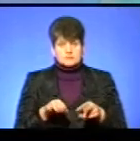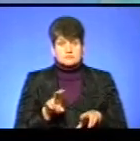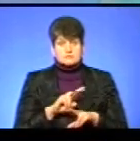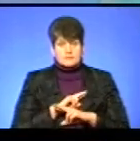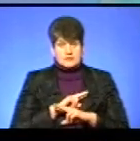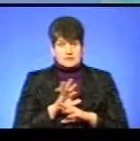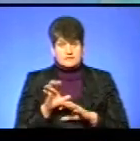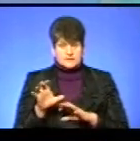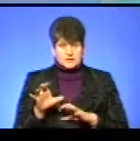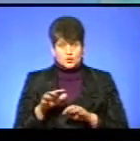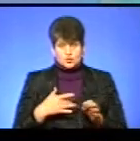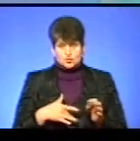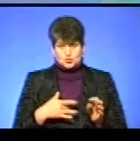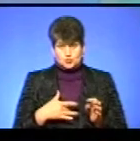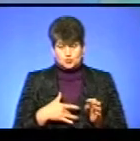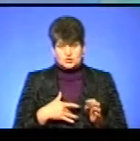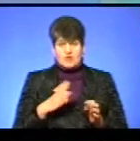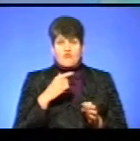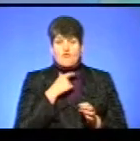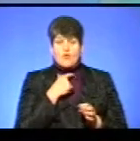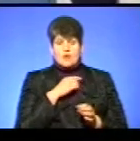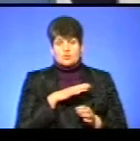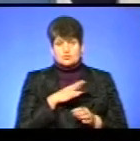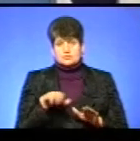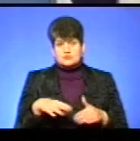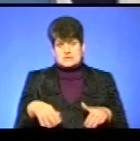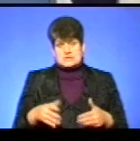тварин, то шлунки і вола їхні були пусті.